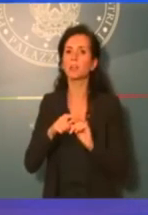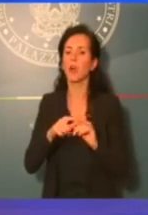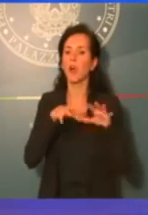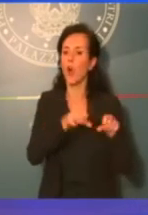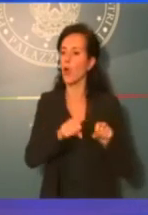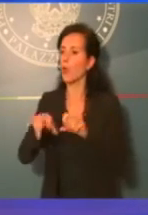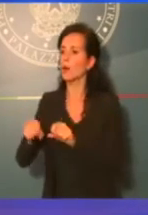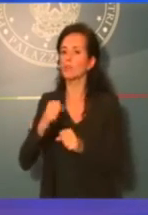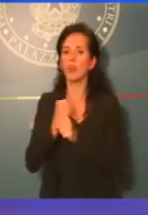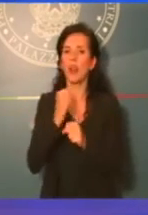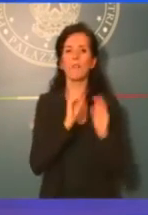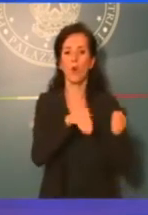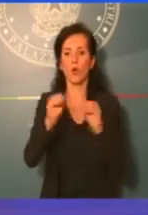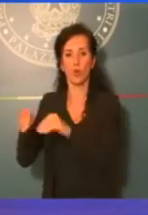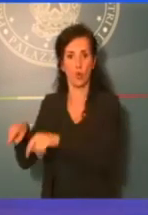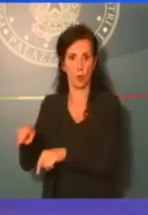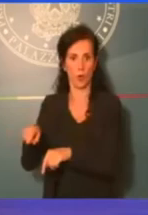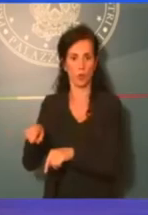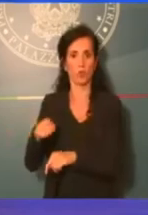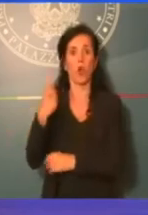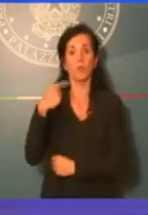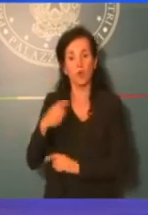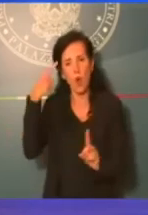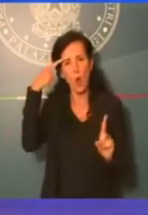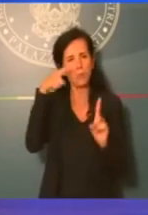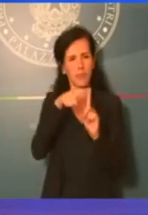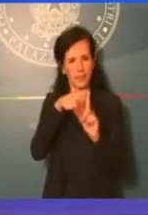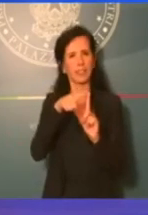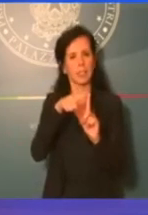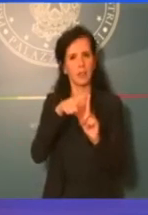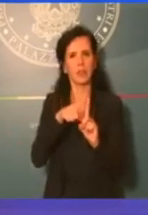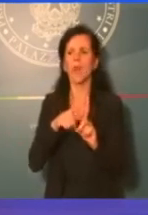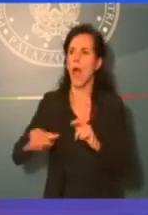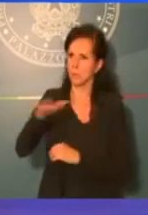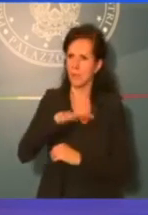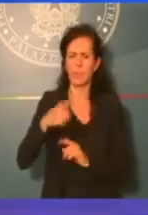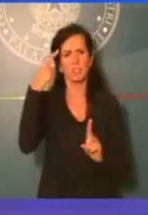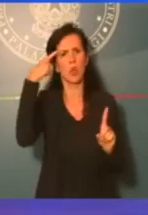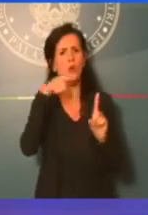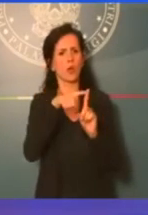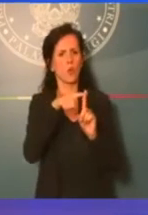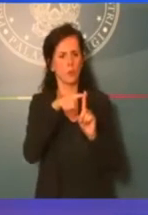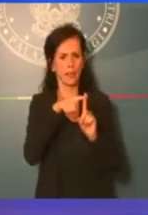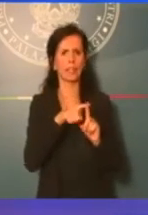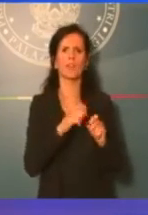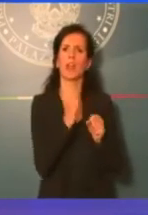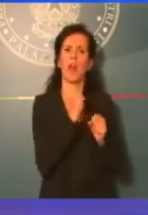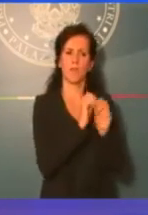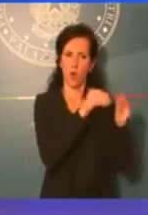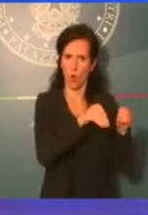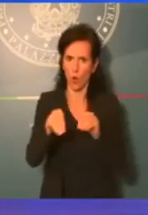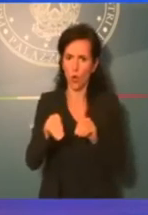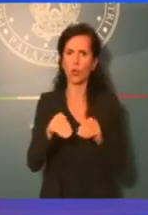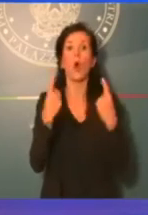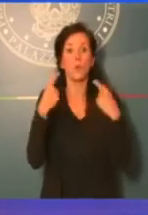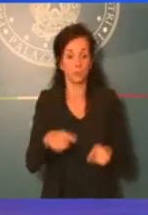energetica, quegli obiettivi ambientalistici e occupazionali che ci siamo prefissi. Quello su cui assolutamente avete